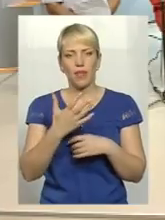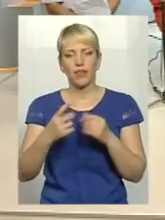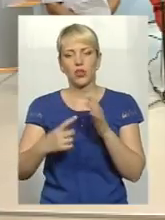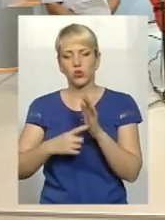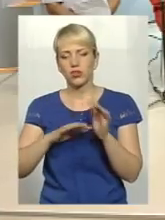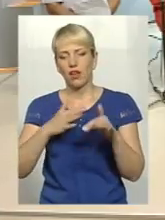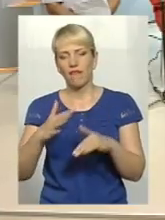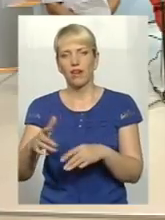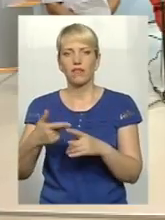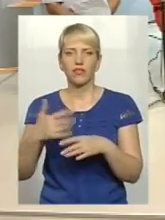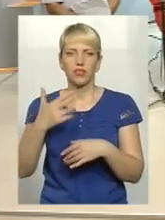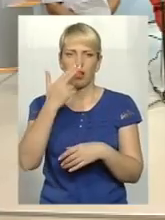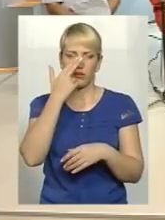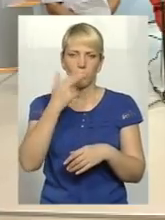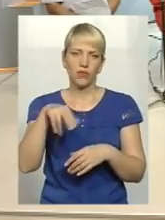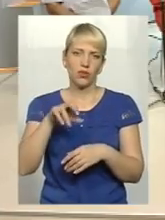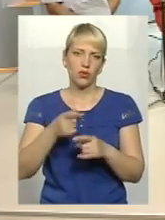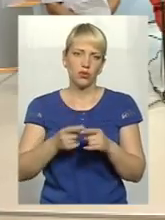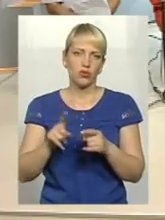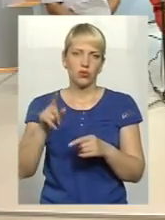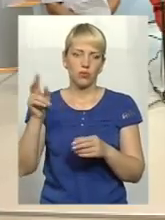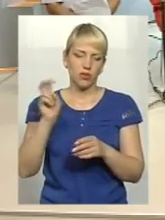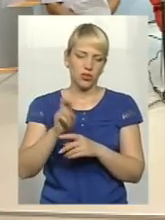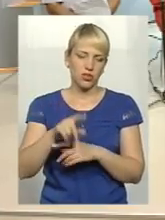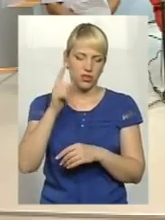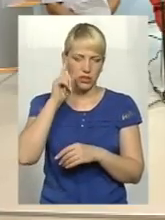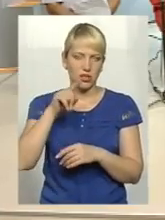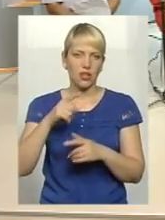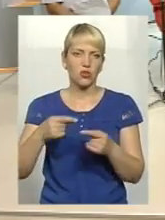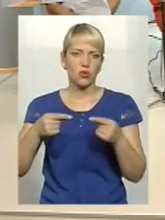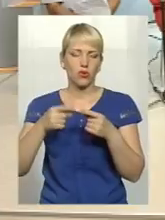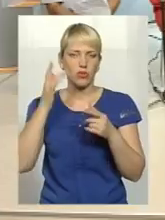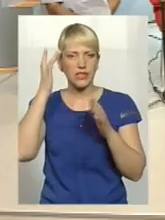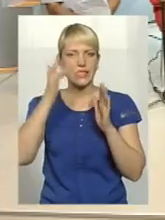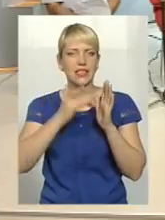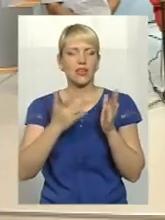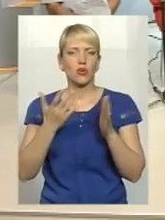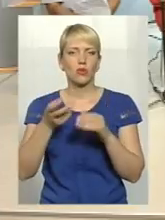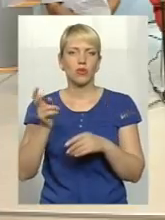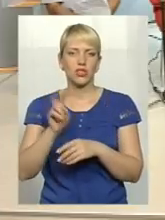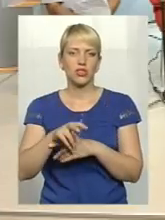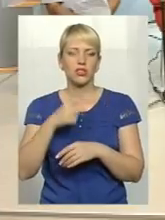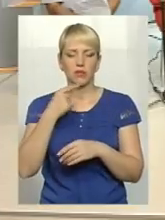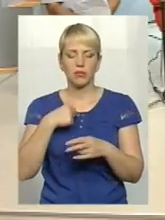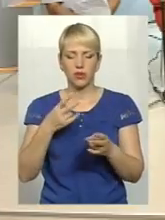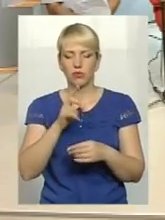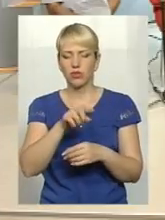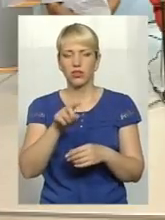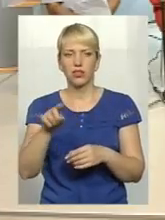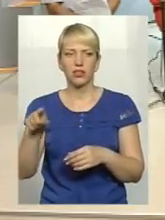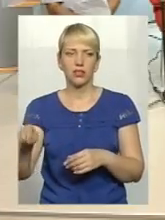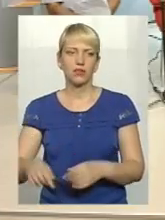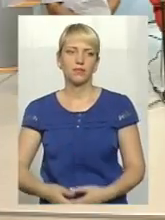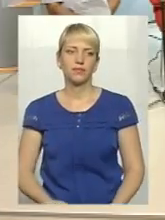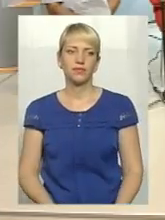більше вже адаптовані до того, що вони приходять, вони вже знають з конкретною цілю, якою вони прийшли, що мені потрібно те, те, те, те. Я